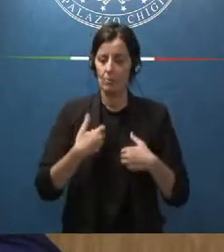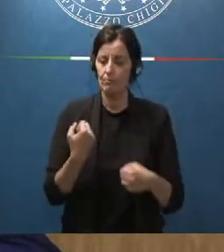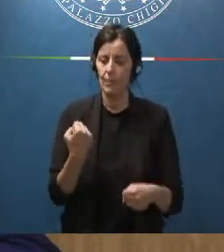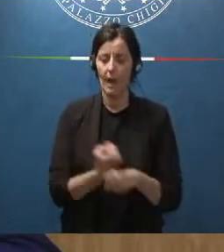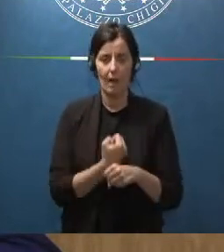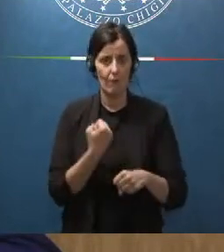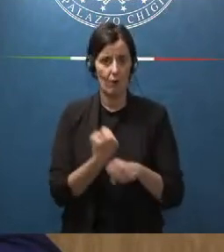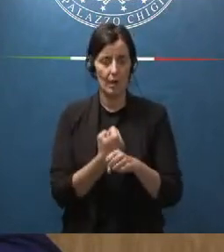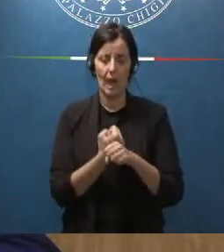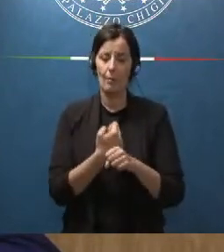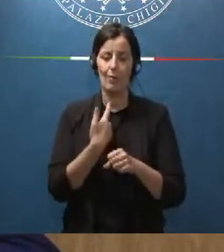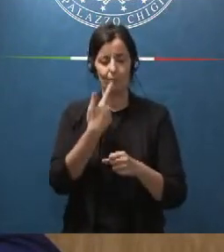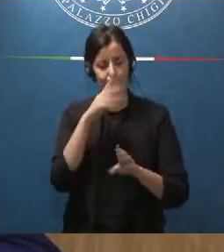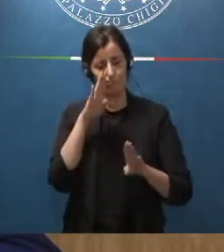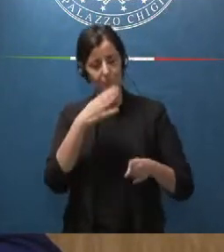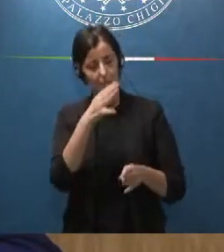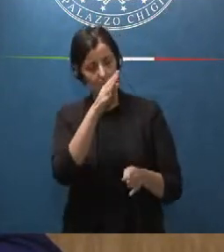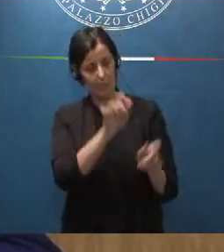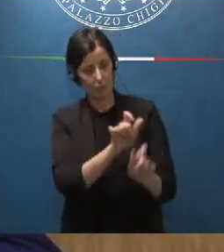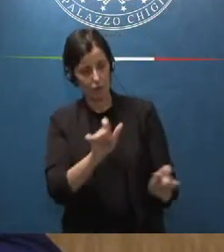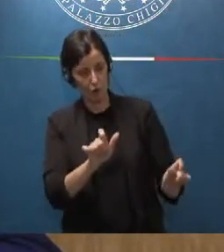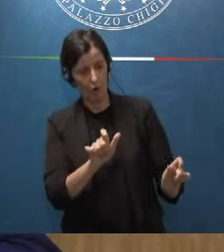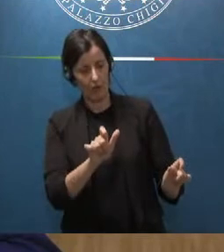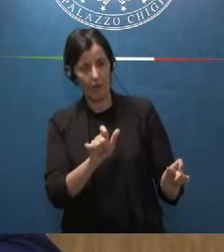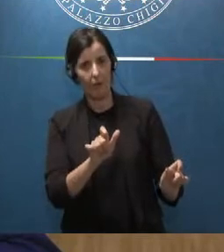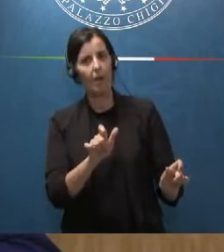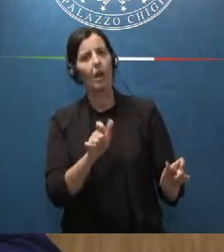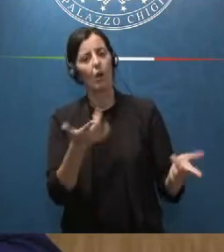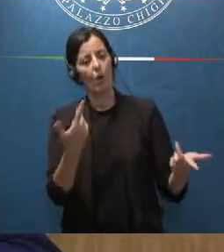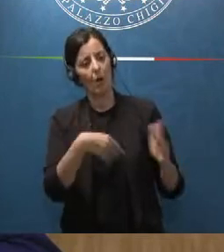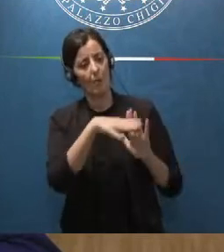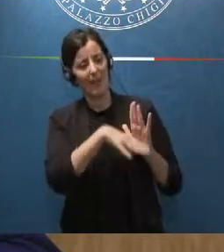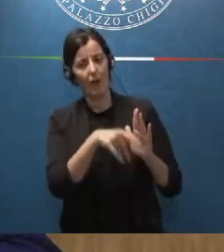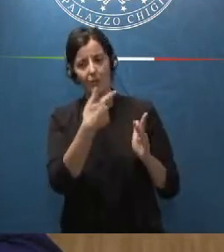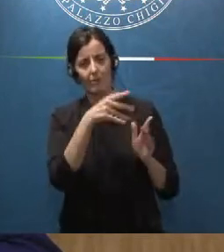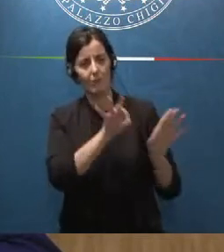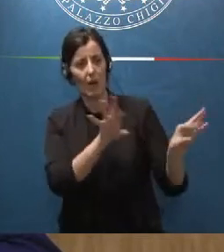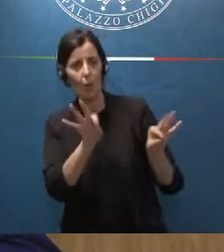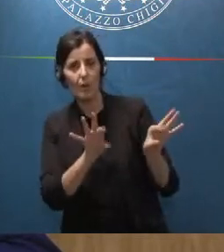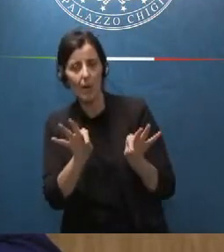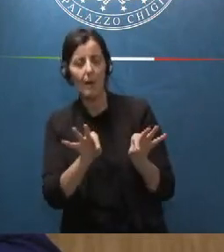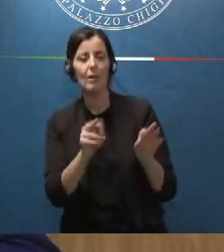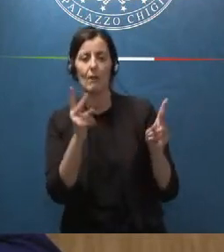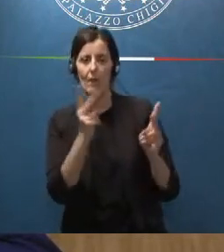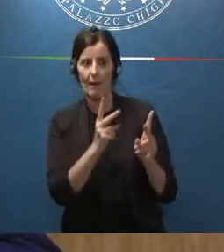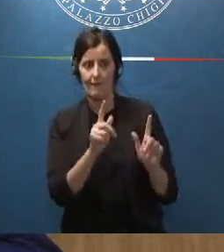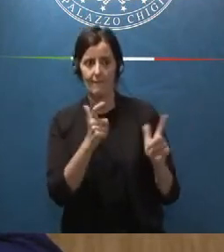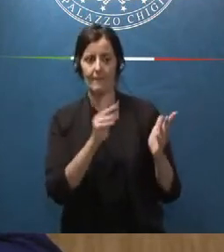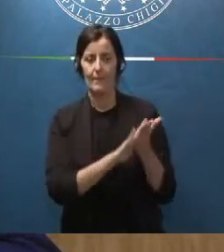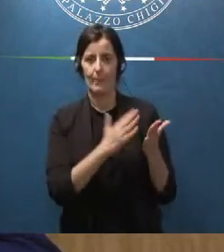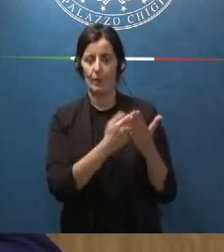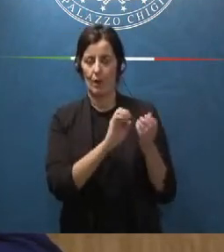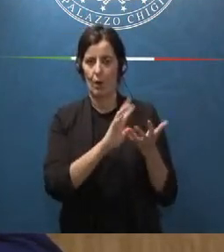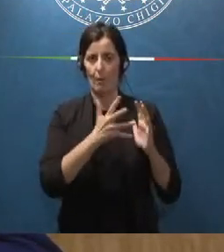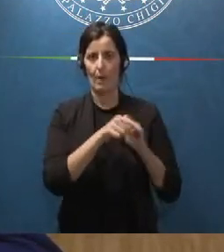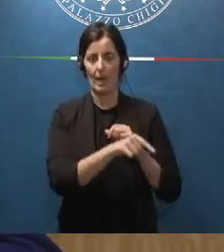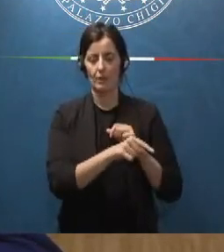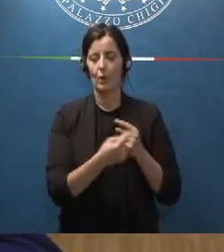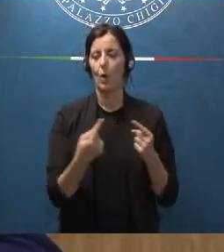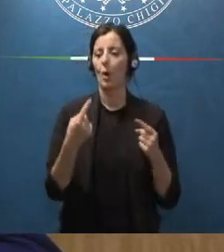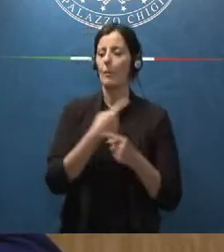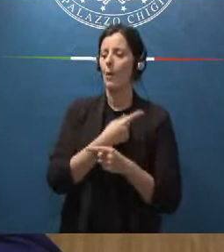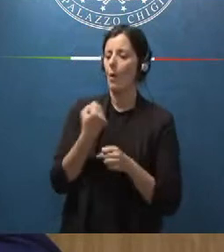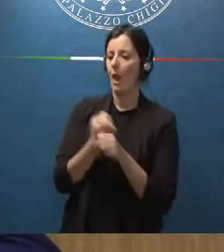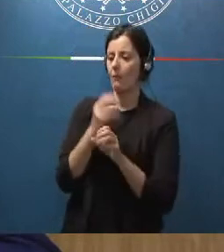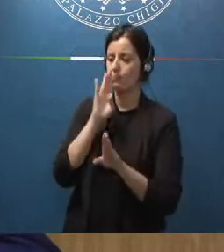sul fronte delle persone con un piano di reclutamento molto ambizioso e molto complesso sia dal punto